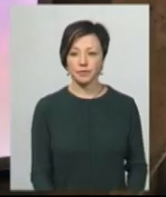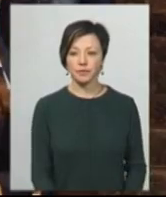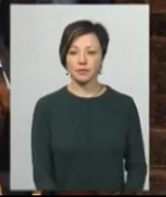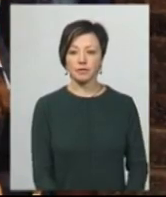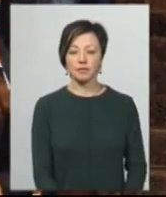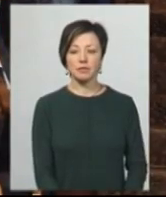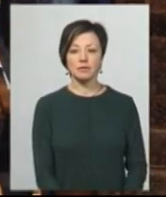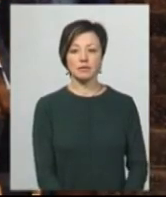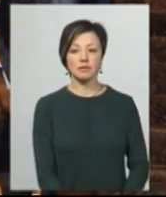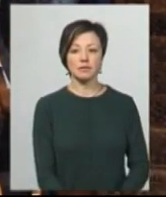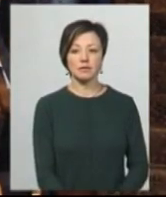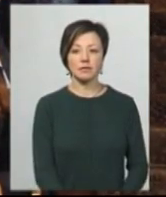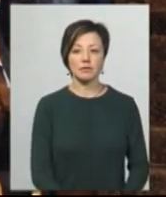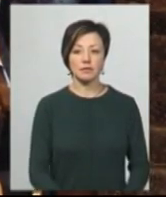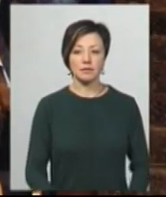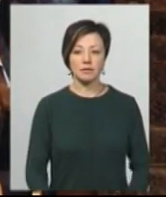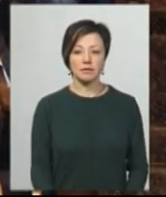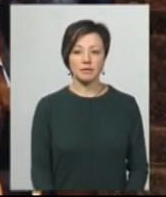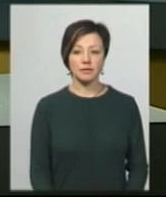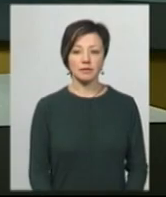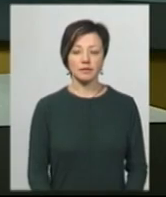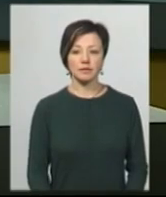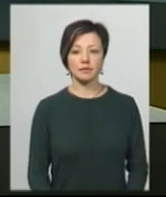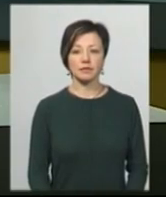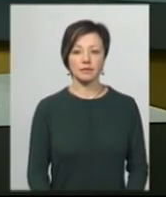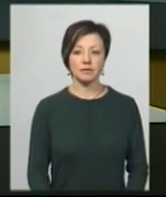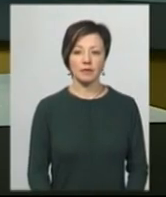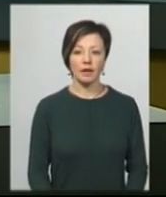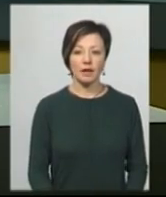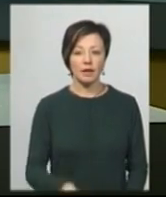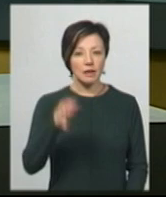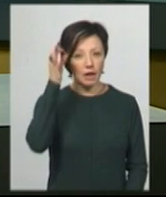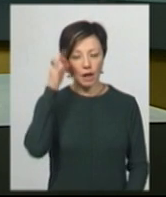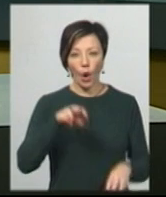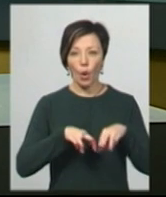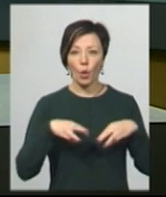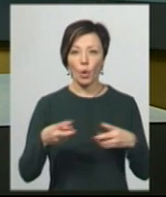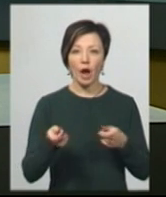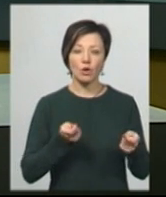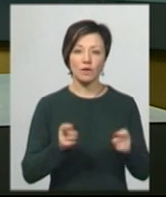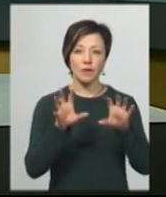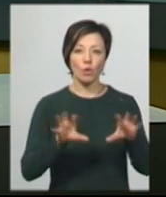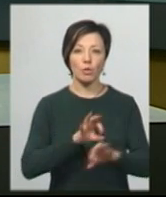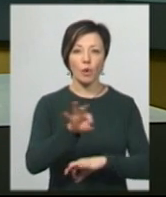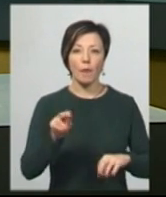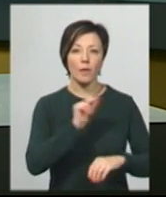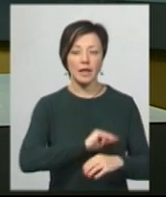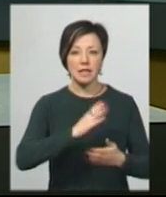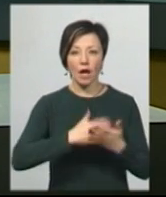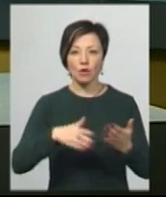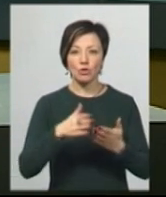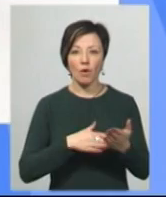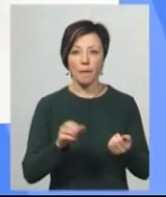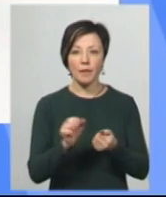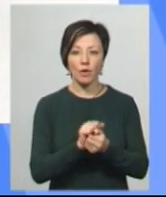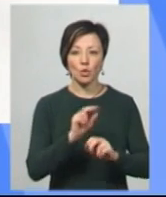Юрій Чорний. Новини на спільному. Хмельницький. Нагадаю, урядовий законопроєкт про працю, зокрема, скасовує паперові